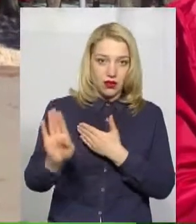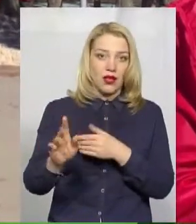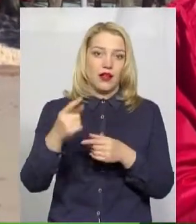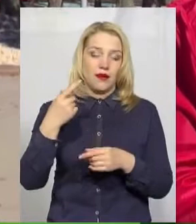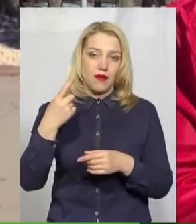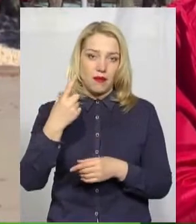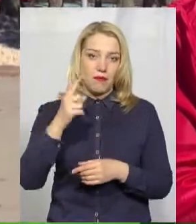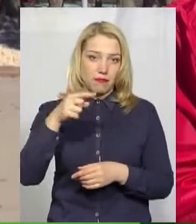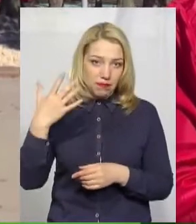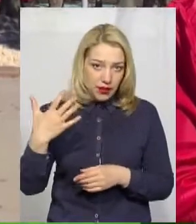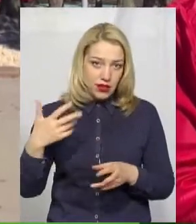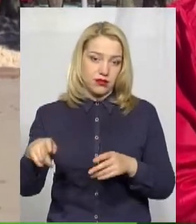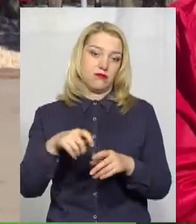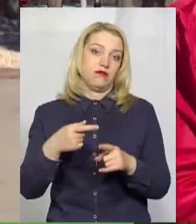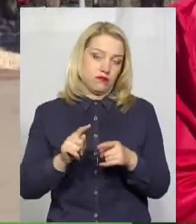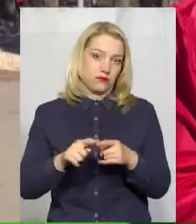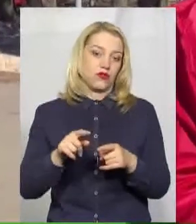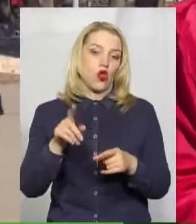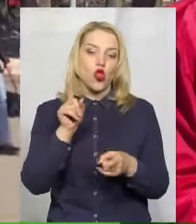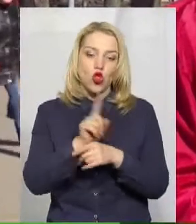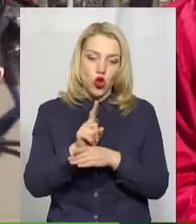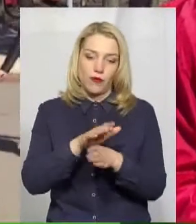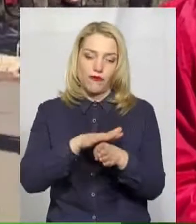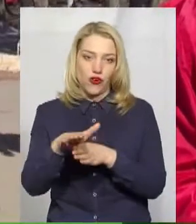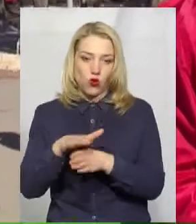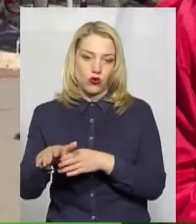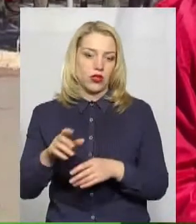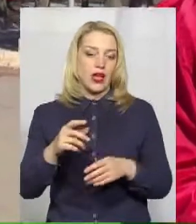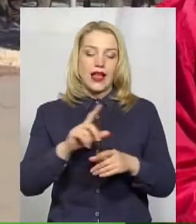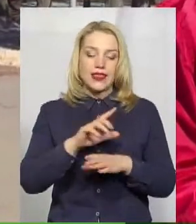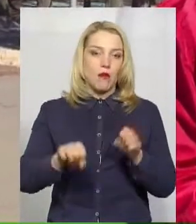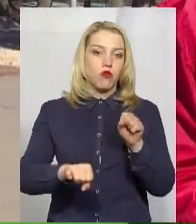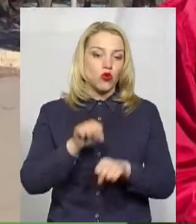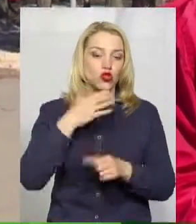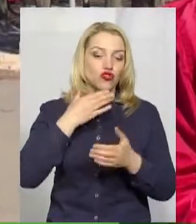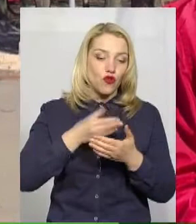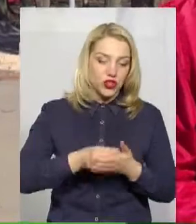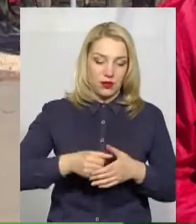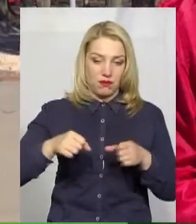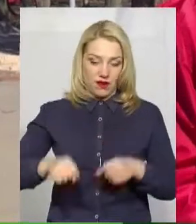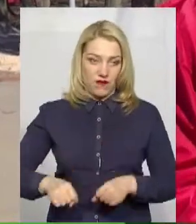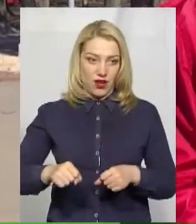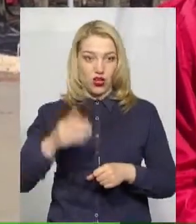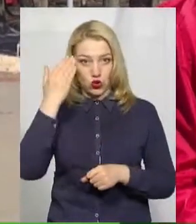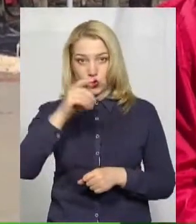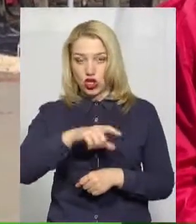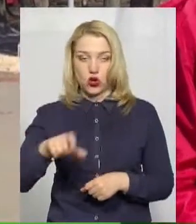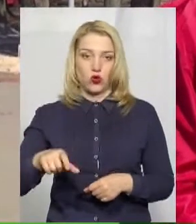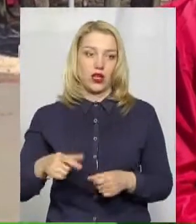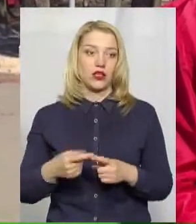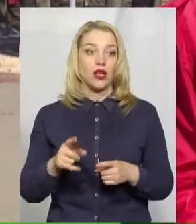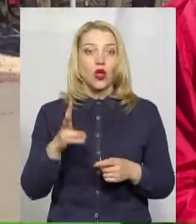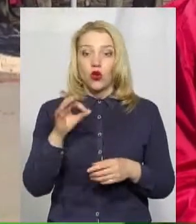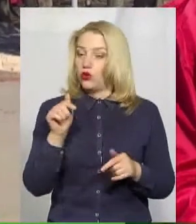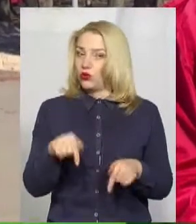норм, не порушуючи свої права і чужих людей, захищати здоров'я і свої чужих людей. Але, як вам сказати, тут